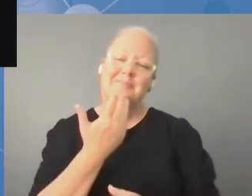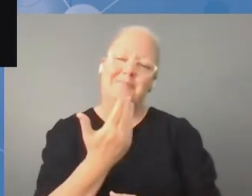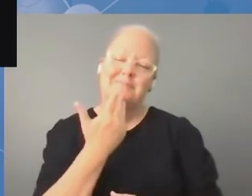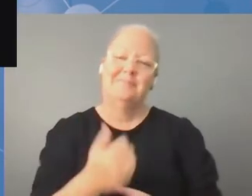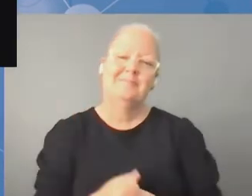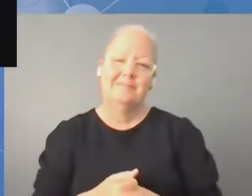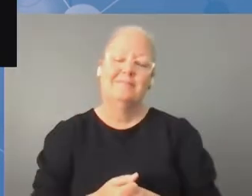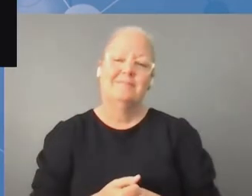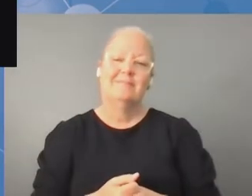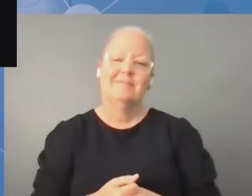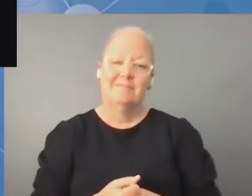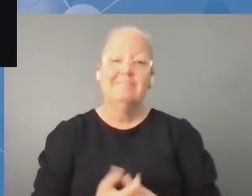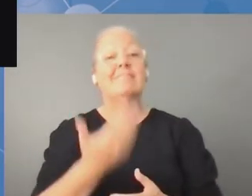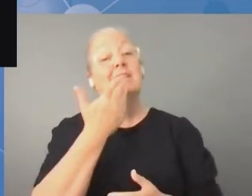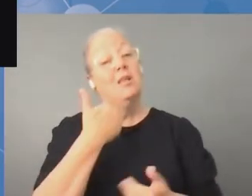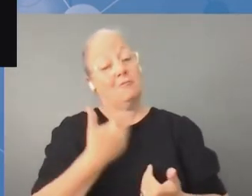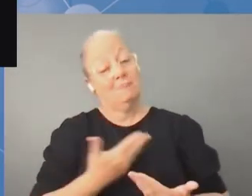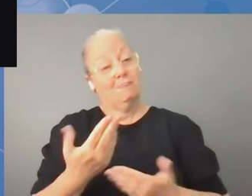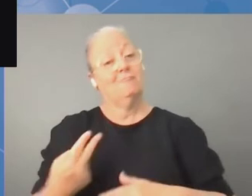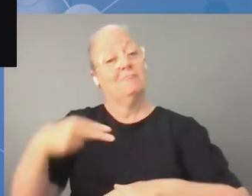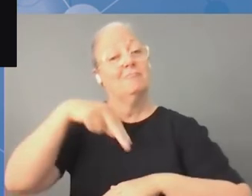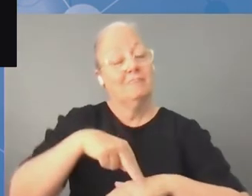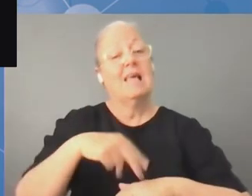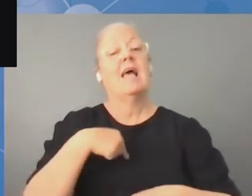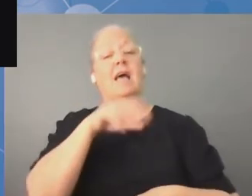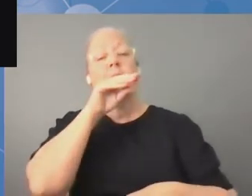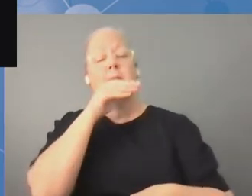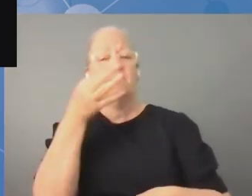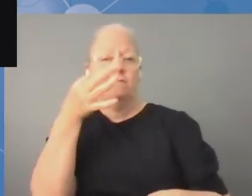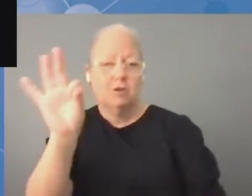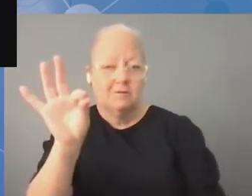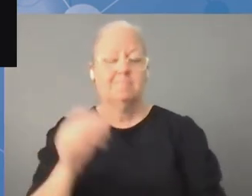Bardzo dziękuję za przekazanie mi mikrofonu. Będę mówić po francusku.